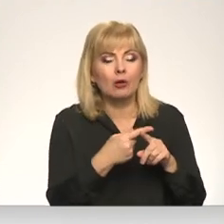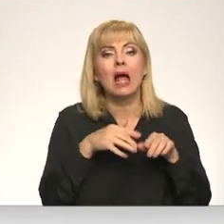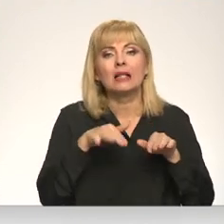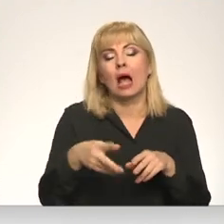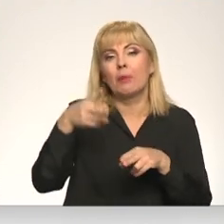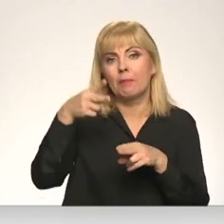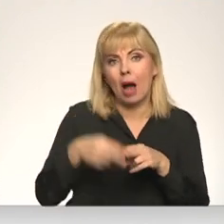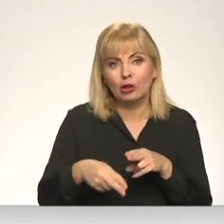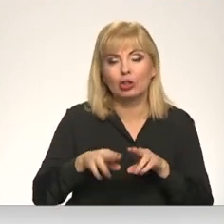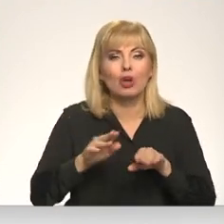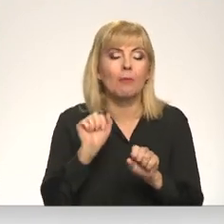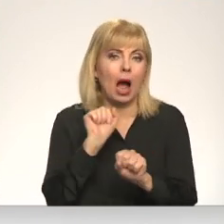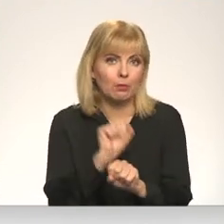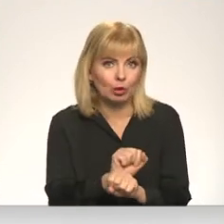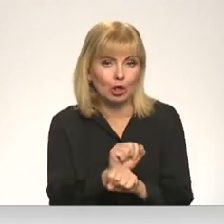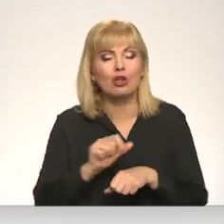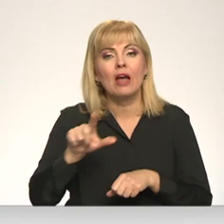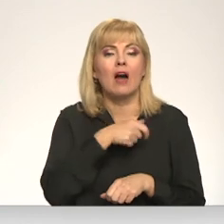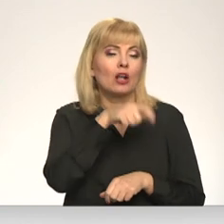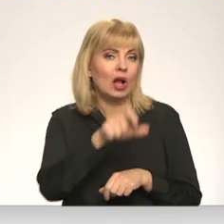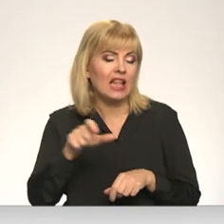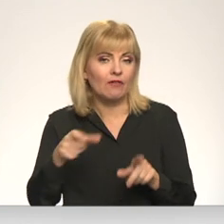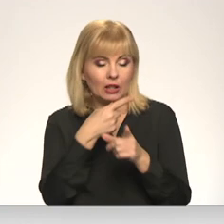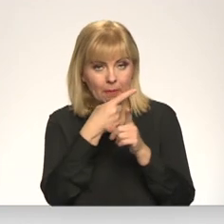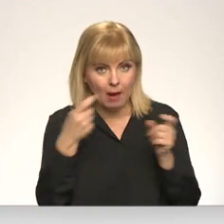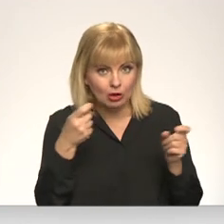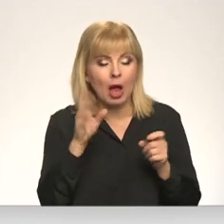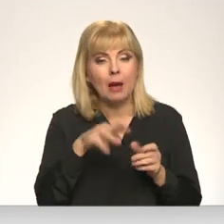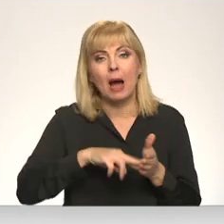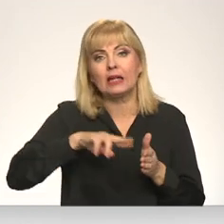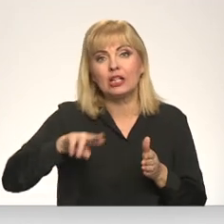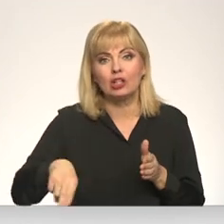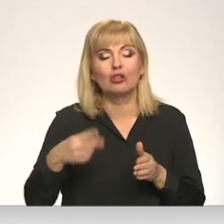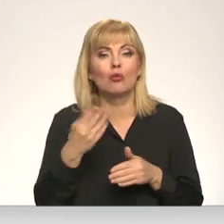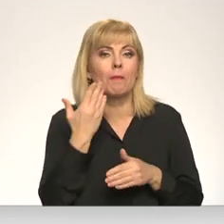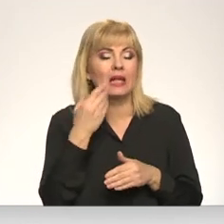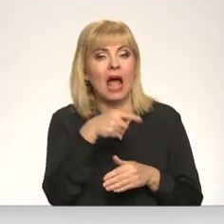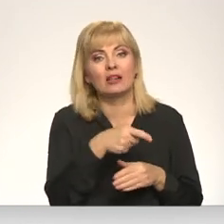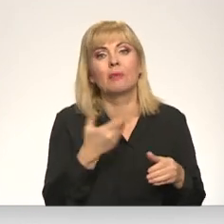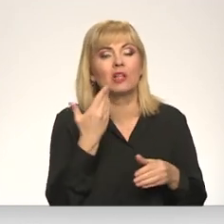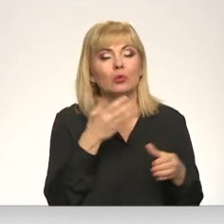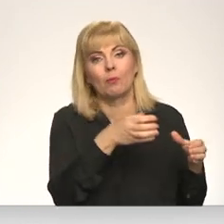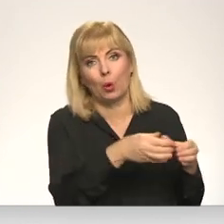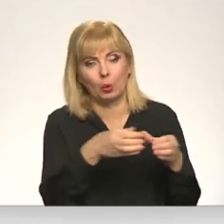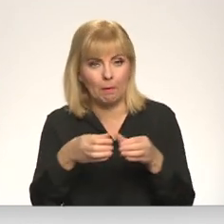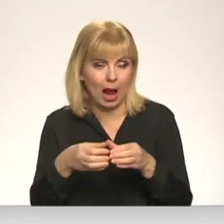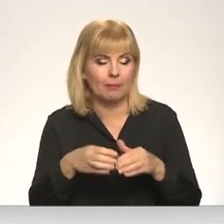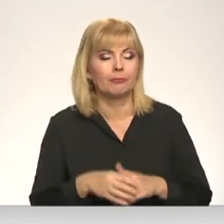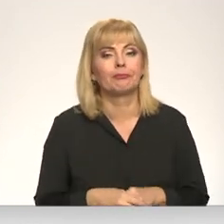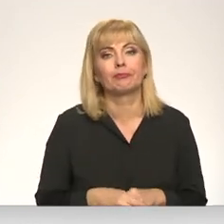pārtraukšana, jeb apturēšana. Vairāk deputāti paziņojuši par izstāšanos no minētajām grupām. Nadarlīcīt Latvijas